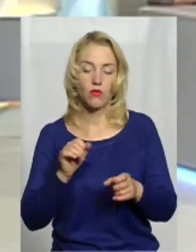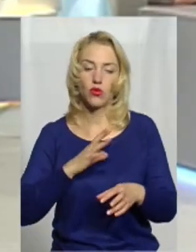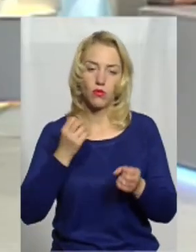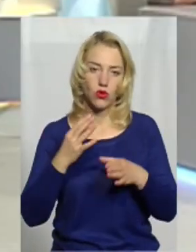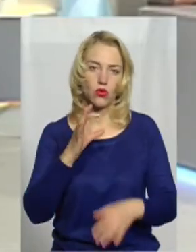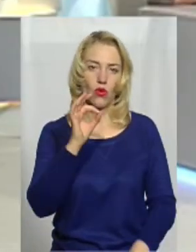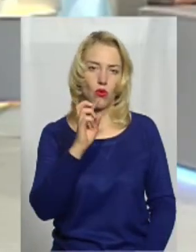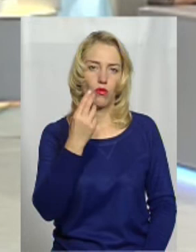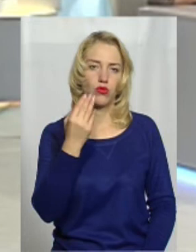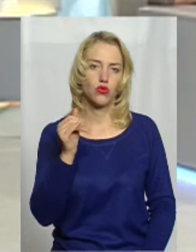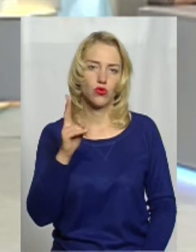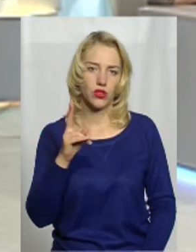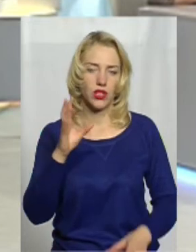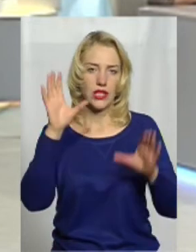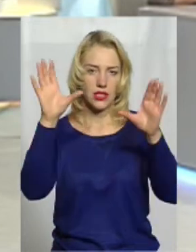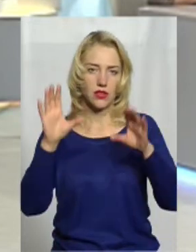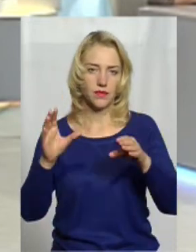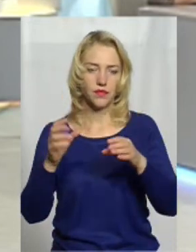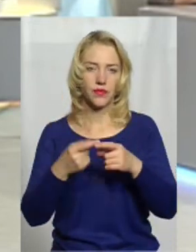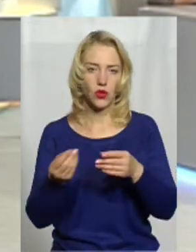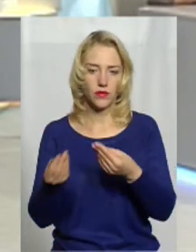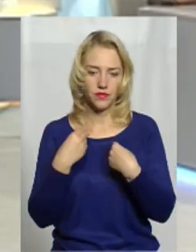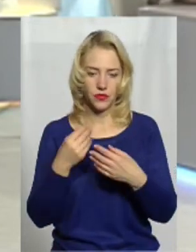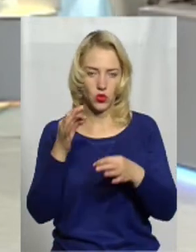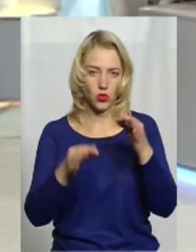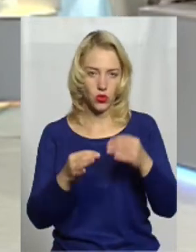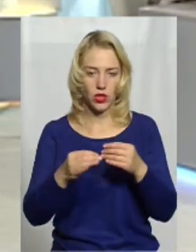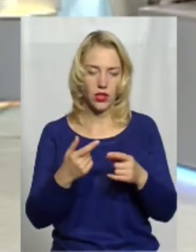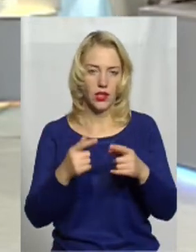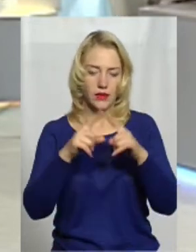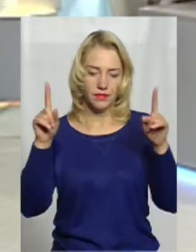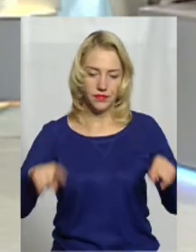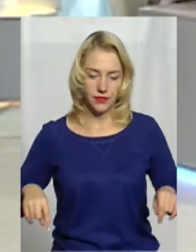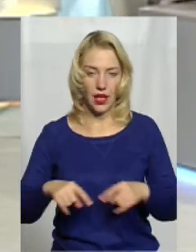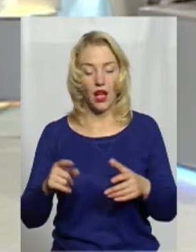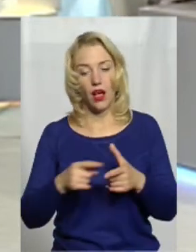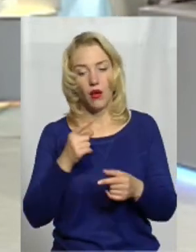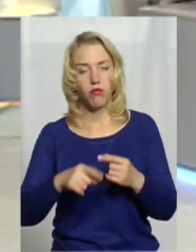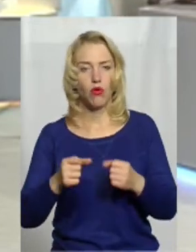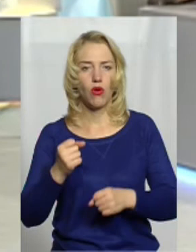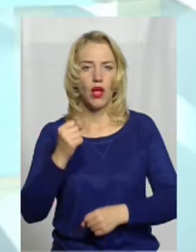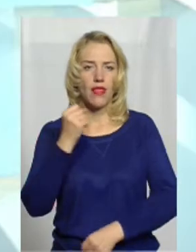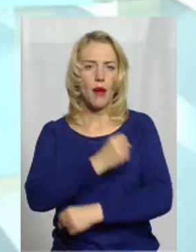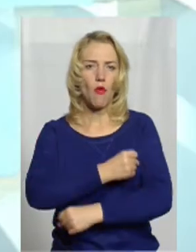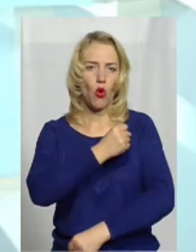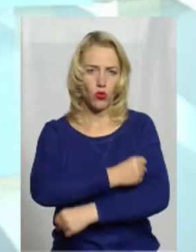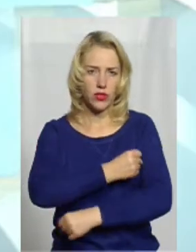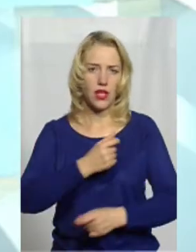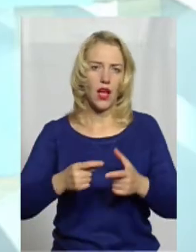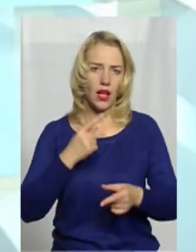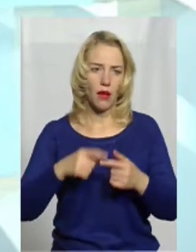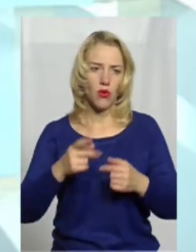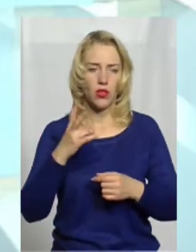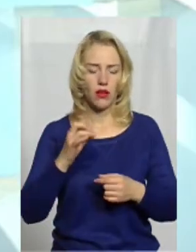який санкціонований судом, а також можуть собаки застосовувати на блокпостах, взагалі просто під час патрулювання в